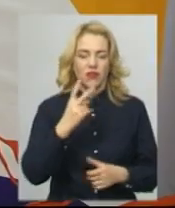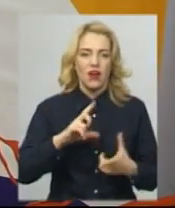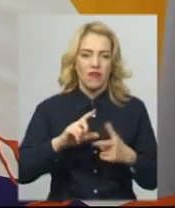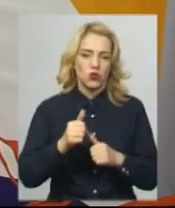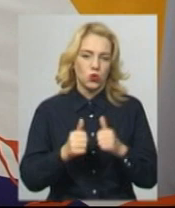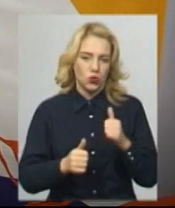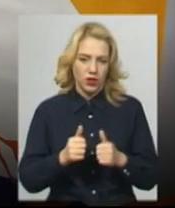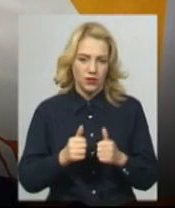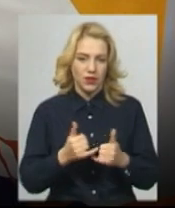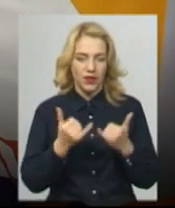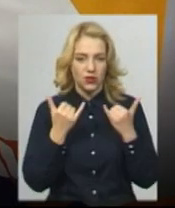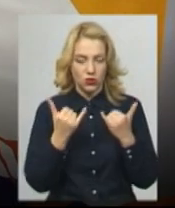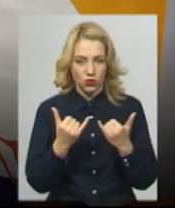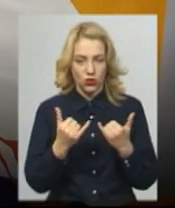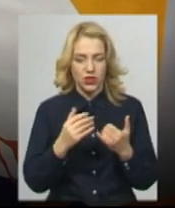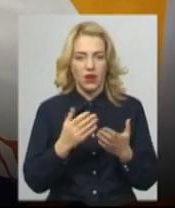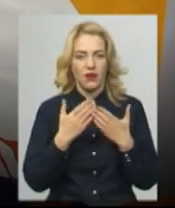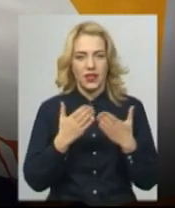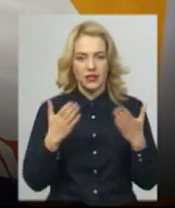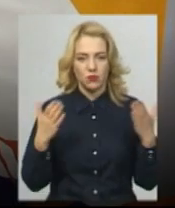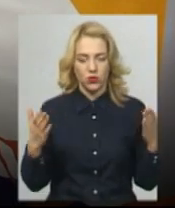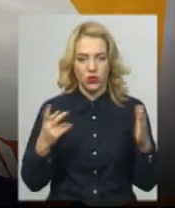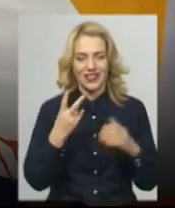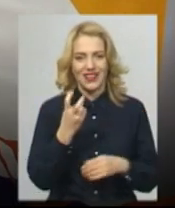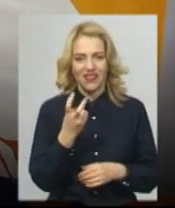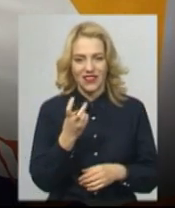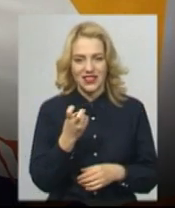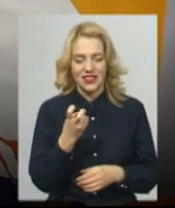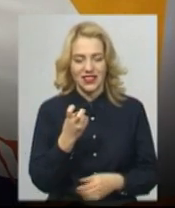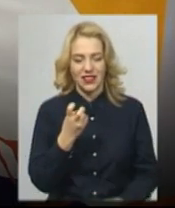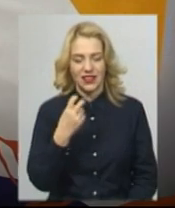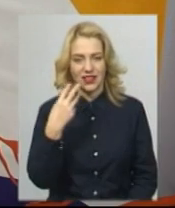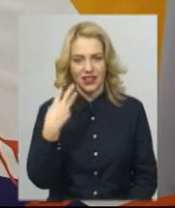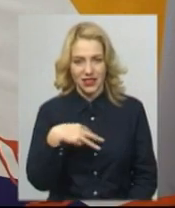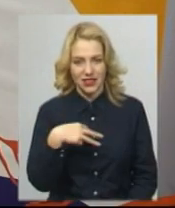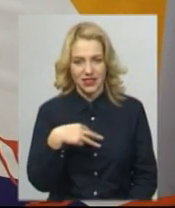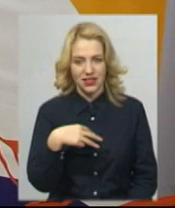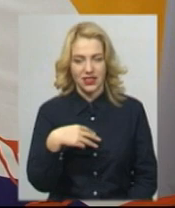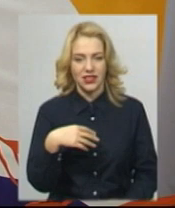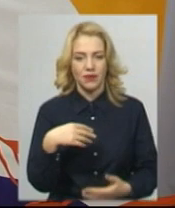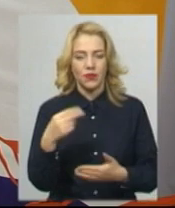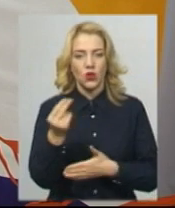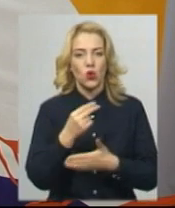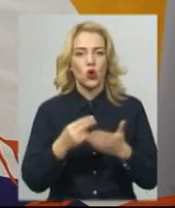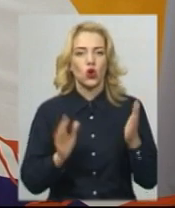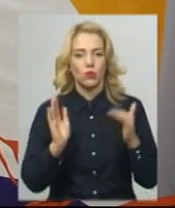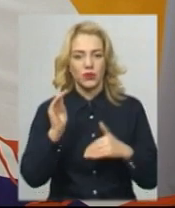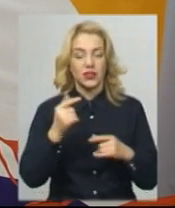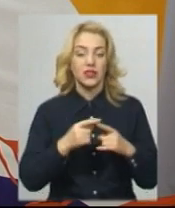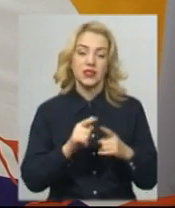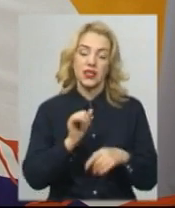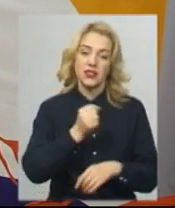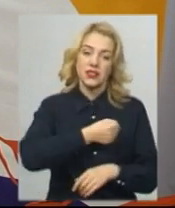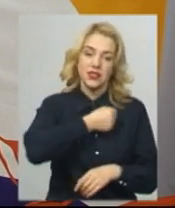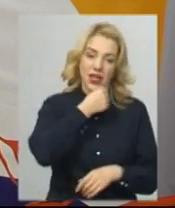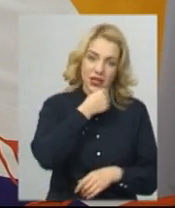сьогодні у залі експонується близько 230 робіт. Це учасники і старшої